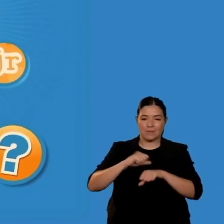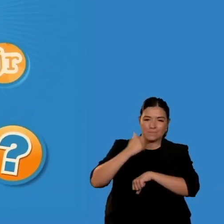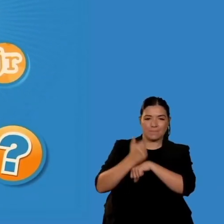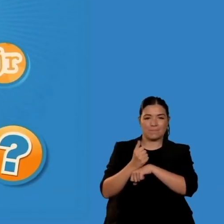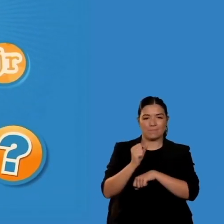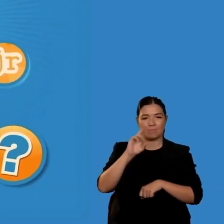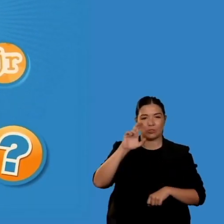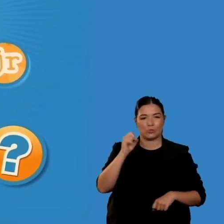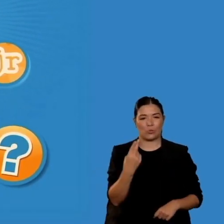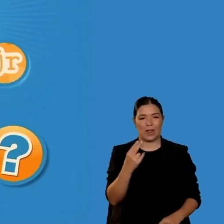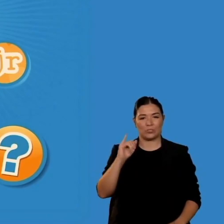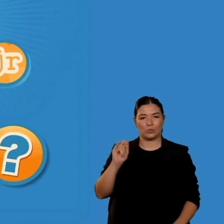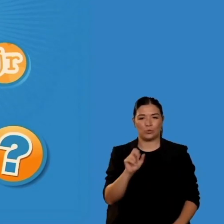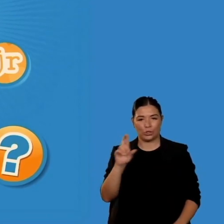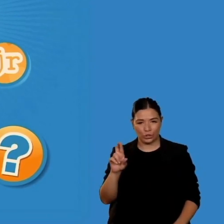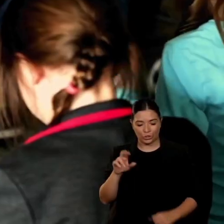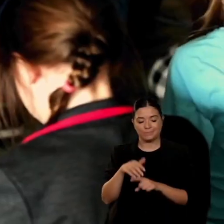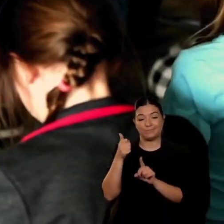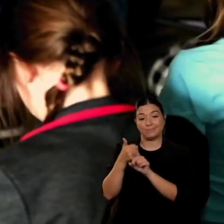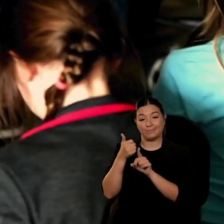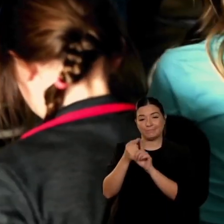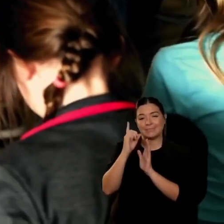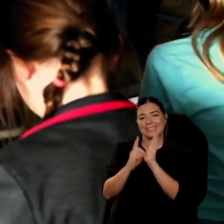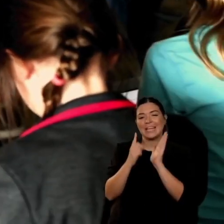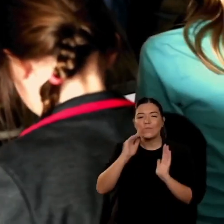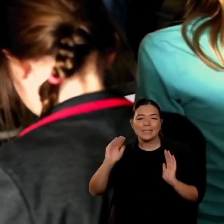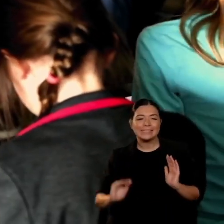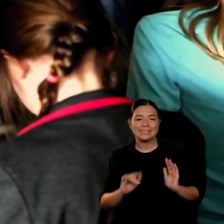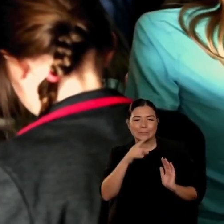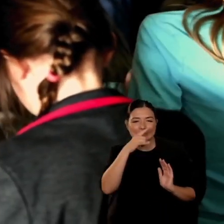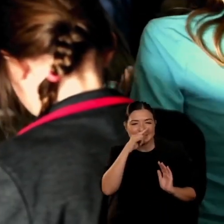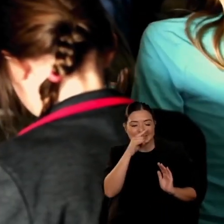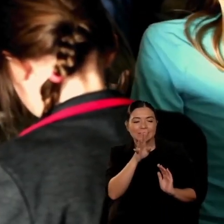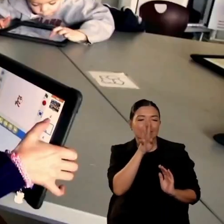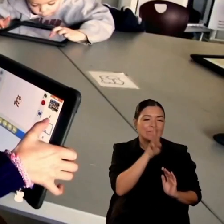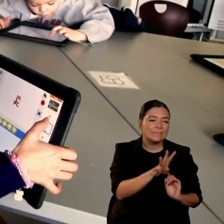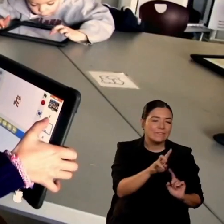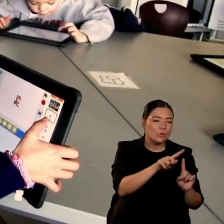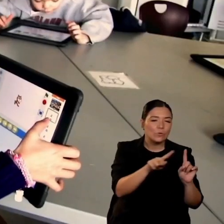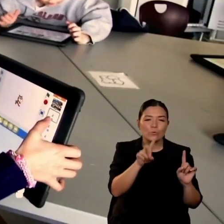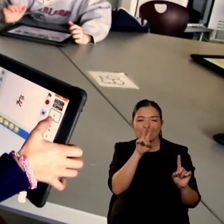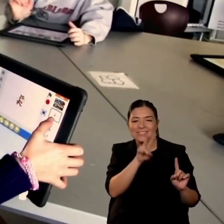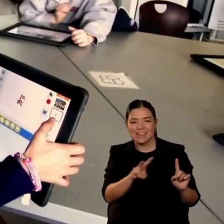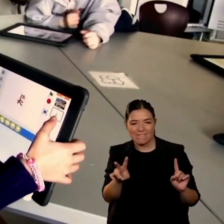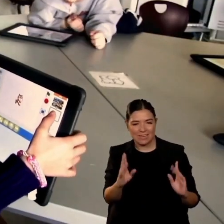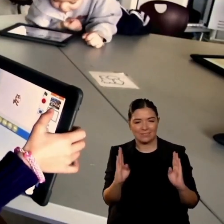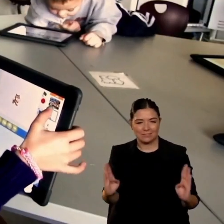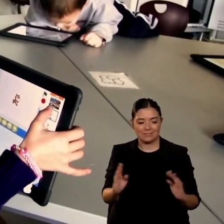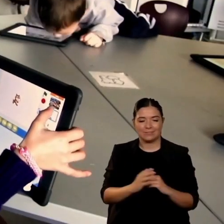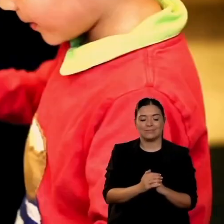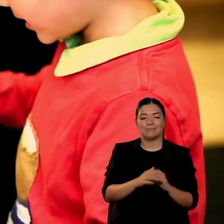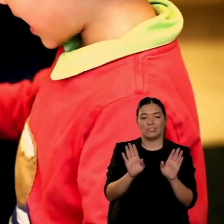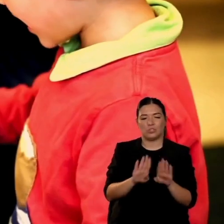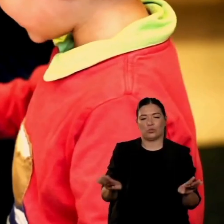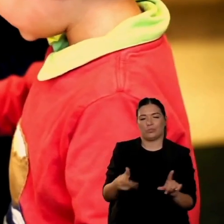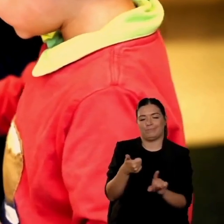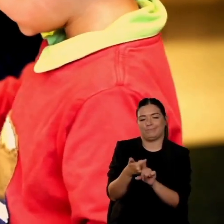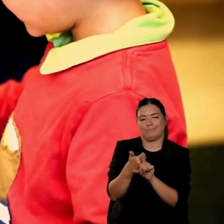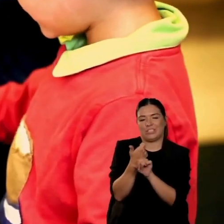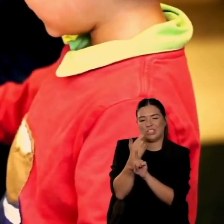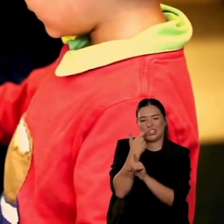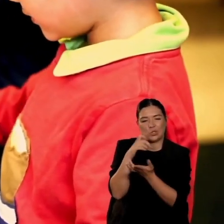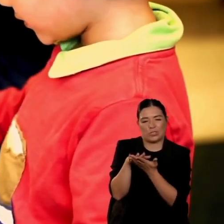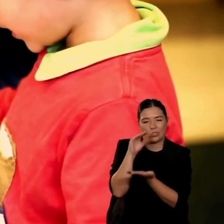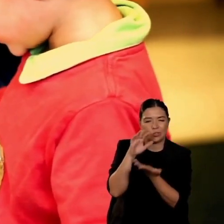bambini con i quali abbiamo condiviso e ogni volta che abbiamo sviluppato nuovi giochi per i